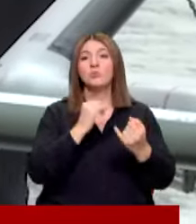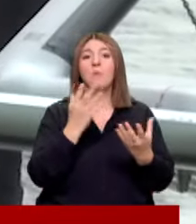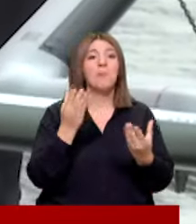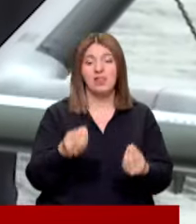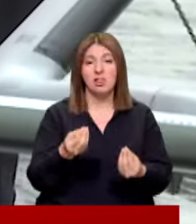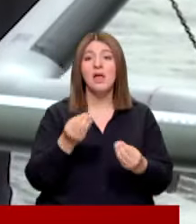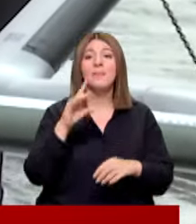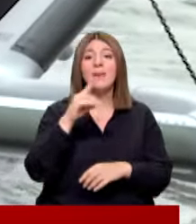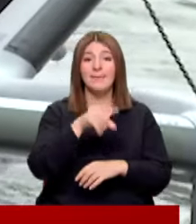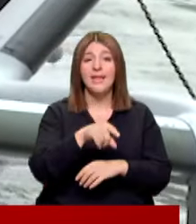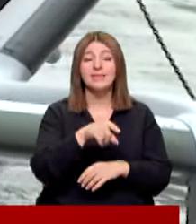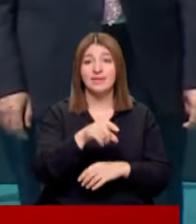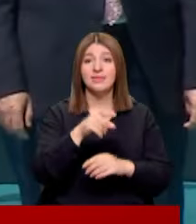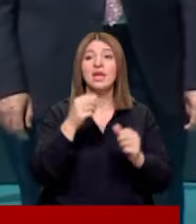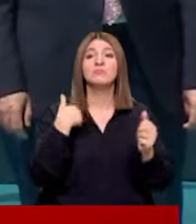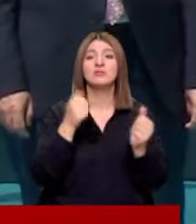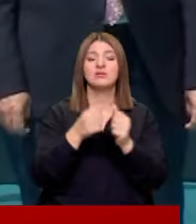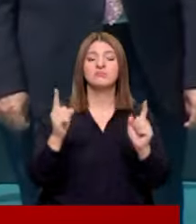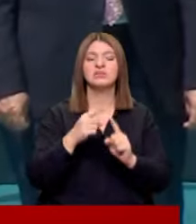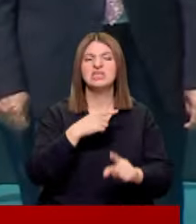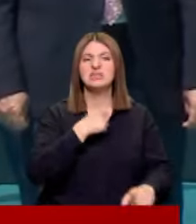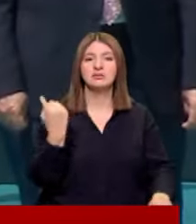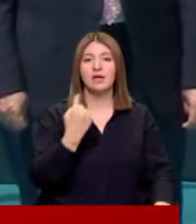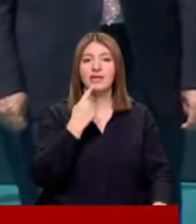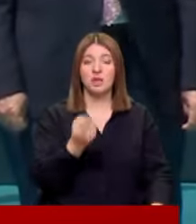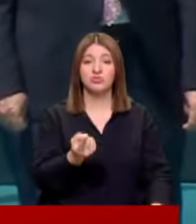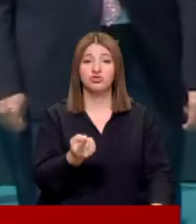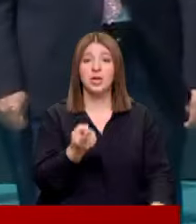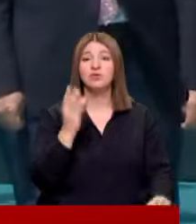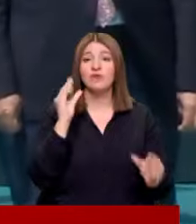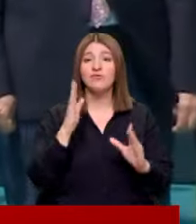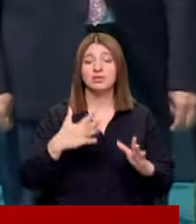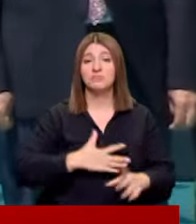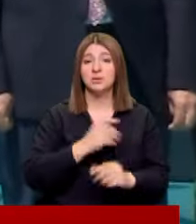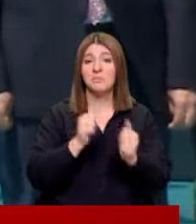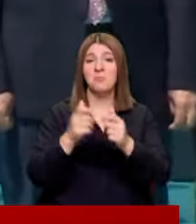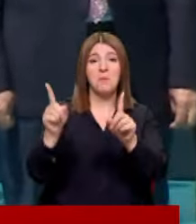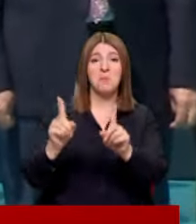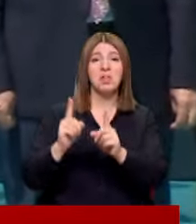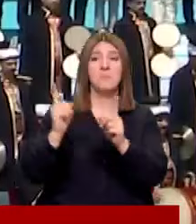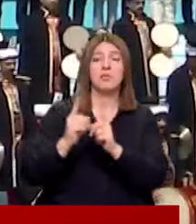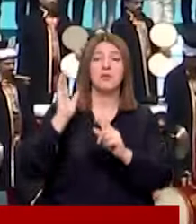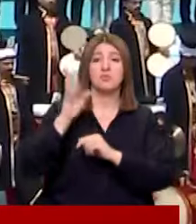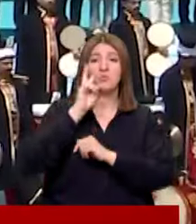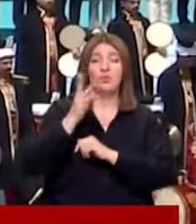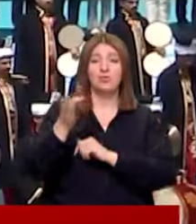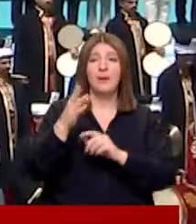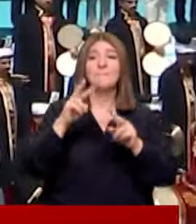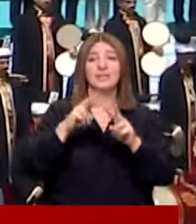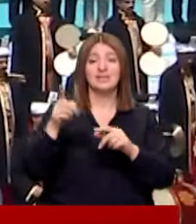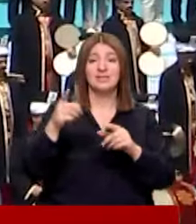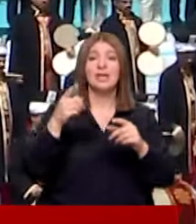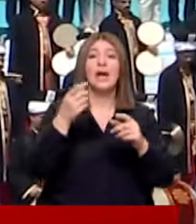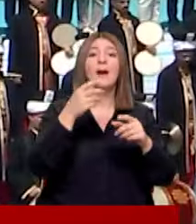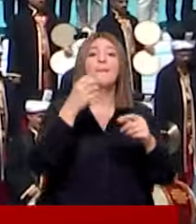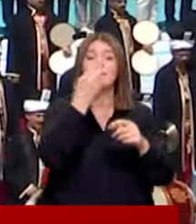yaşanmış MHP'den yan yana gelmeyiz açıklamaları yapılmıştı Pek çok mitingde yan yana gelindi Malazgirt'te ise Bahçeli